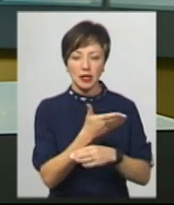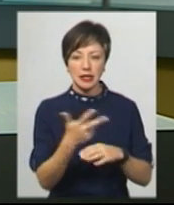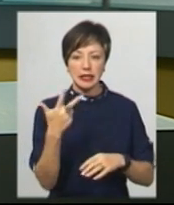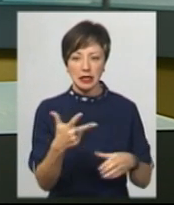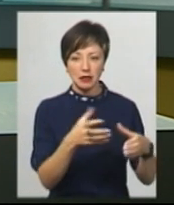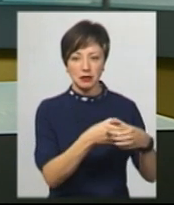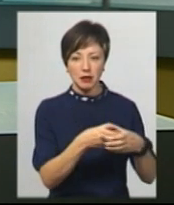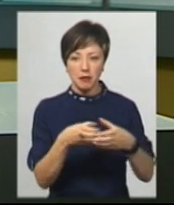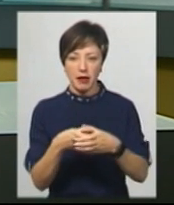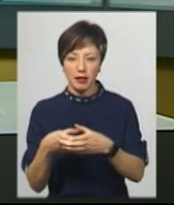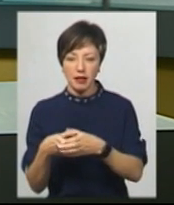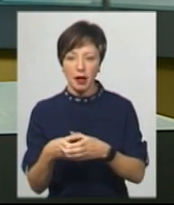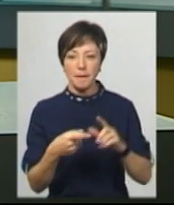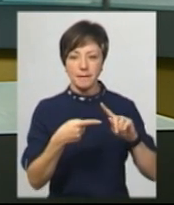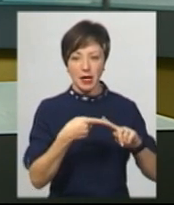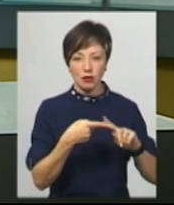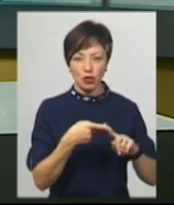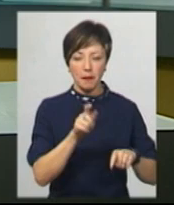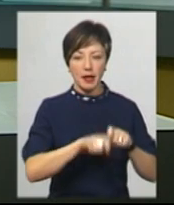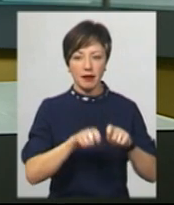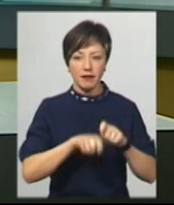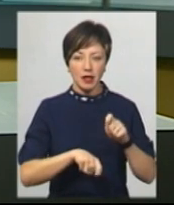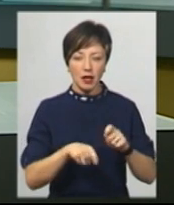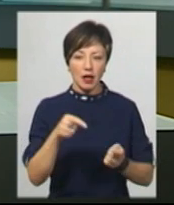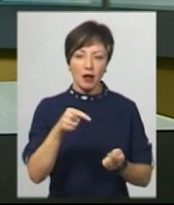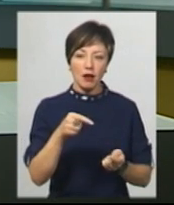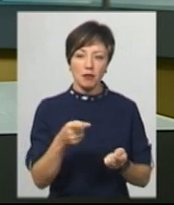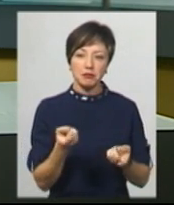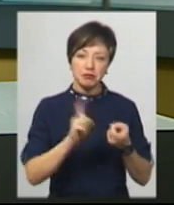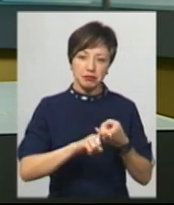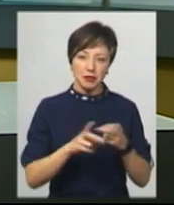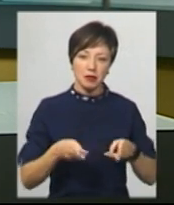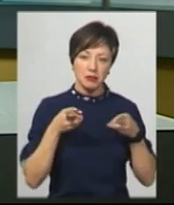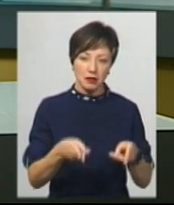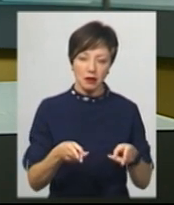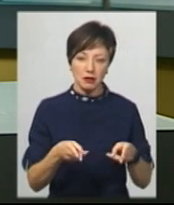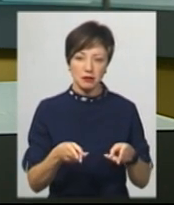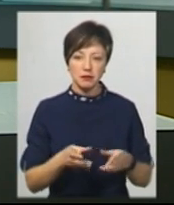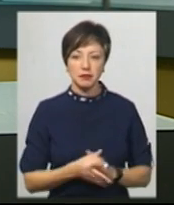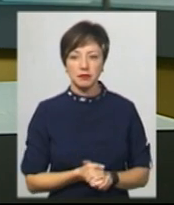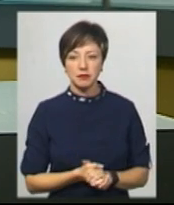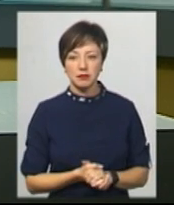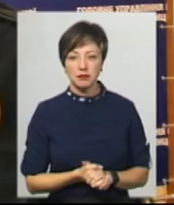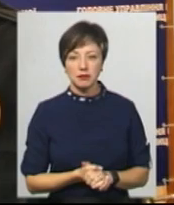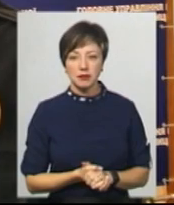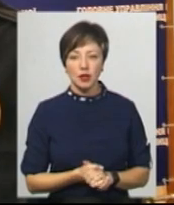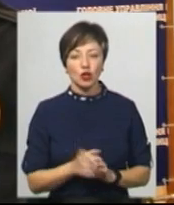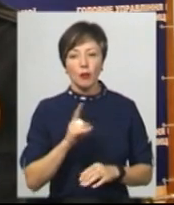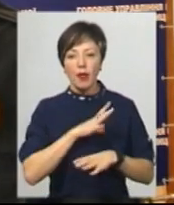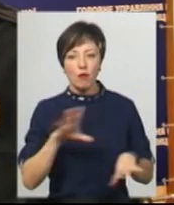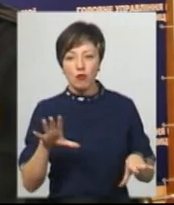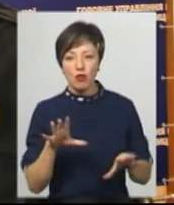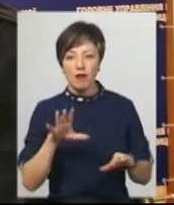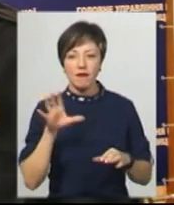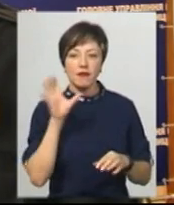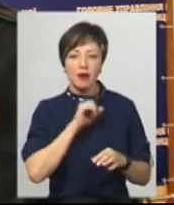сегменти, каже Валентин Білянський. По-перше, йде перевірка на її причетність до криміналу, додає поліцейський. Чи вона не була ніде